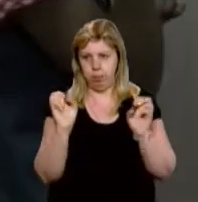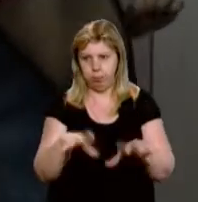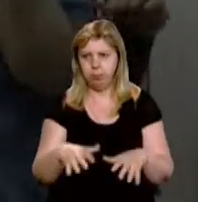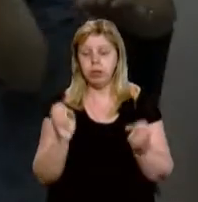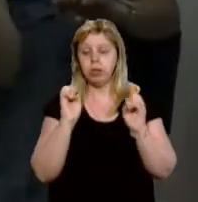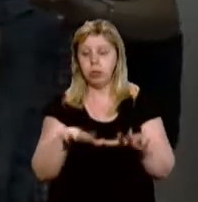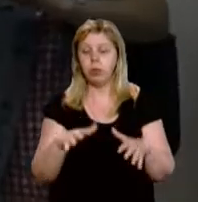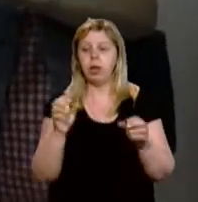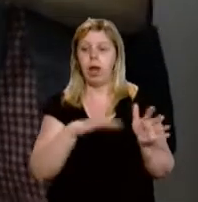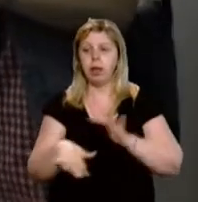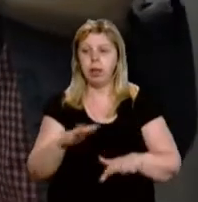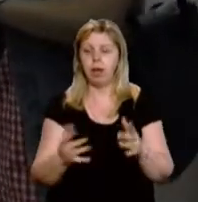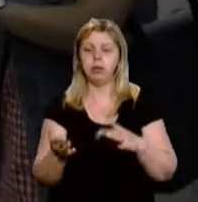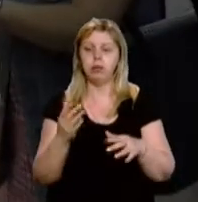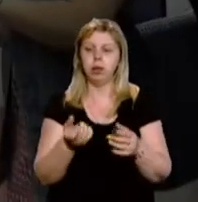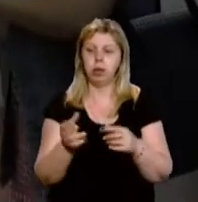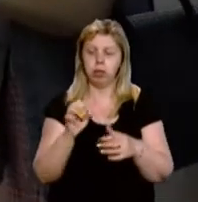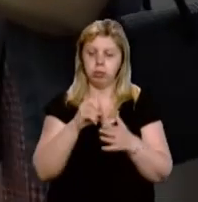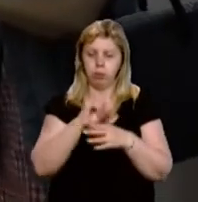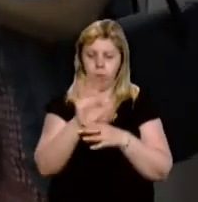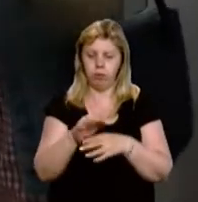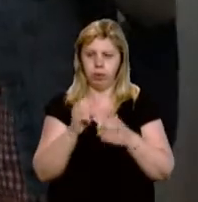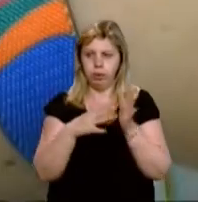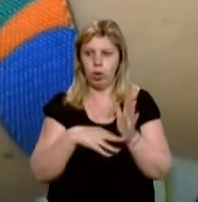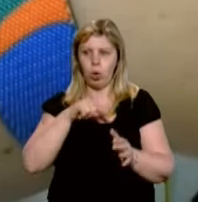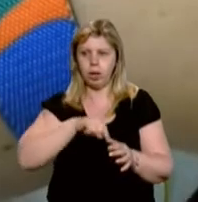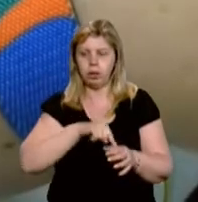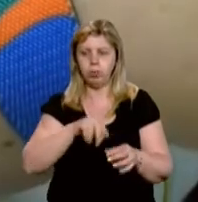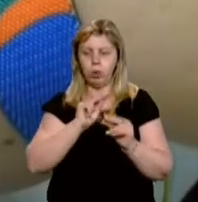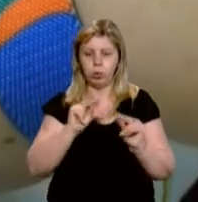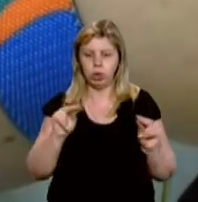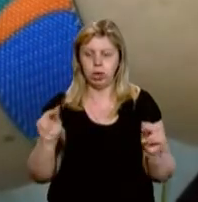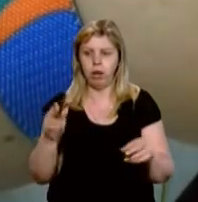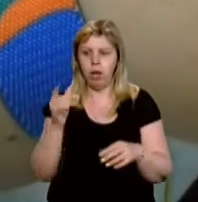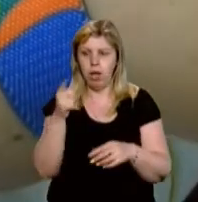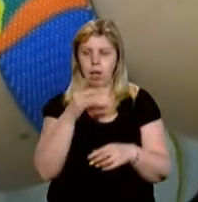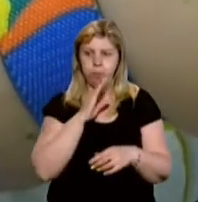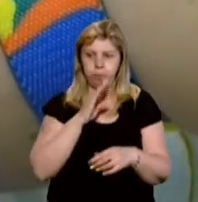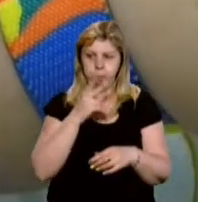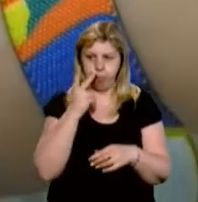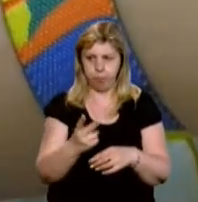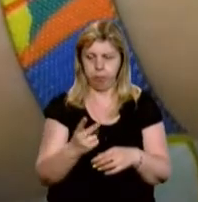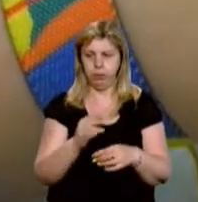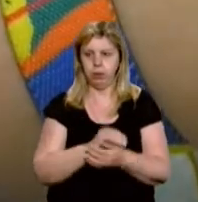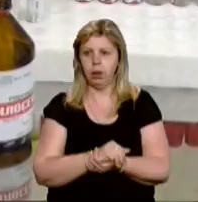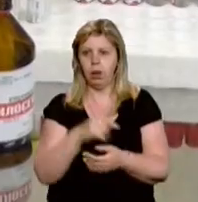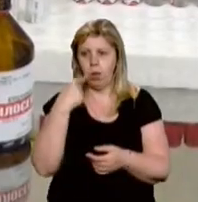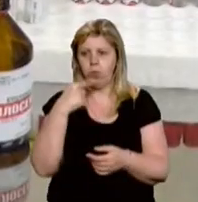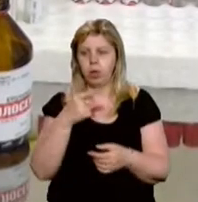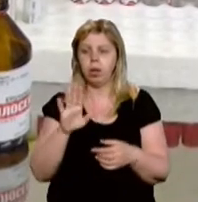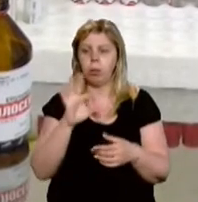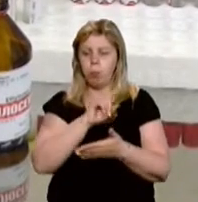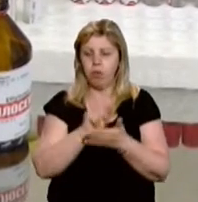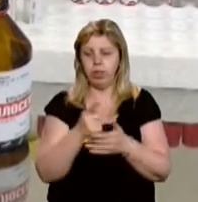Здають аналізи для виявлення антитіл COVID-19 в організмі і вчителі Олена Соловйова та Ірина Бігарій. Кажуть,